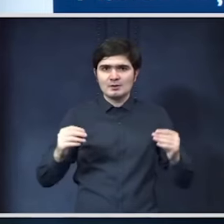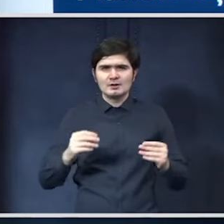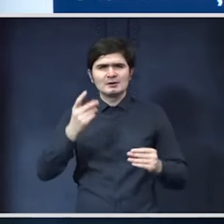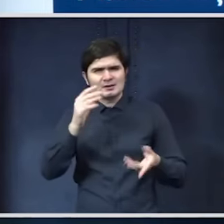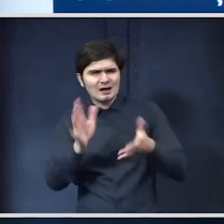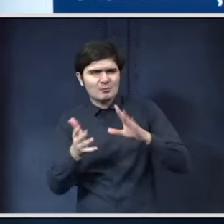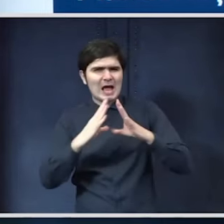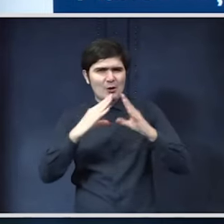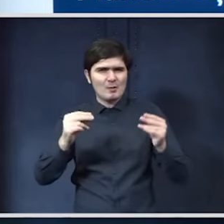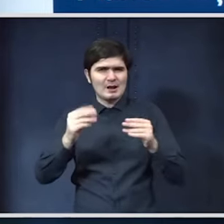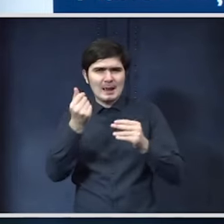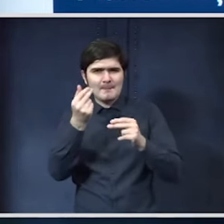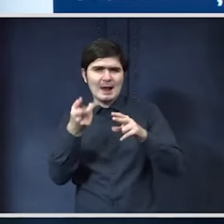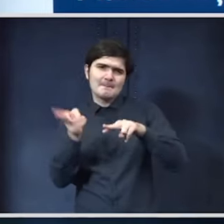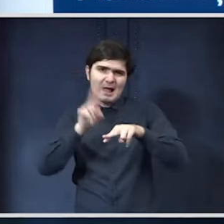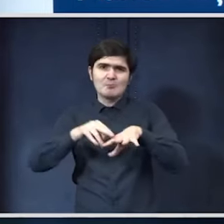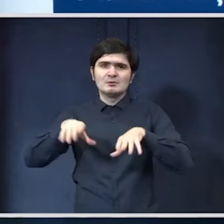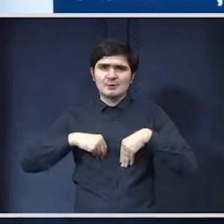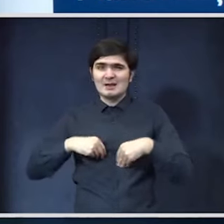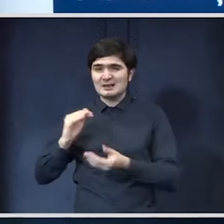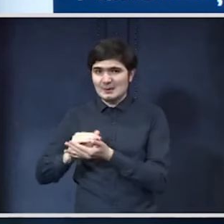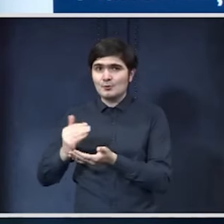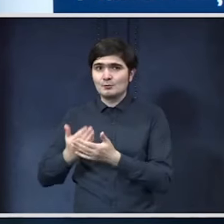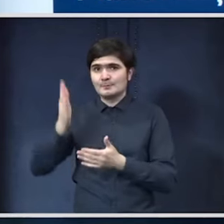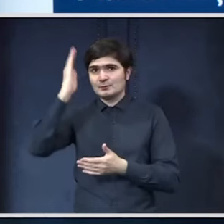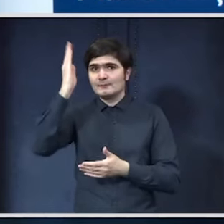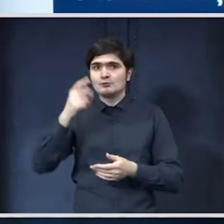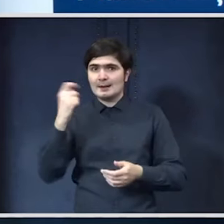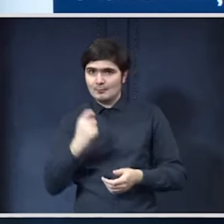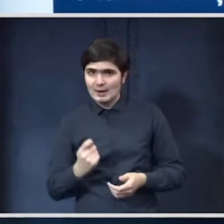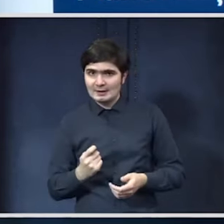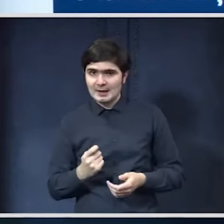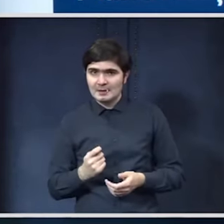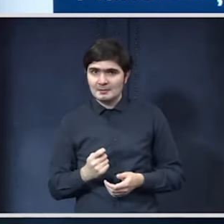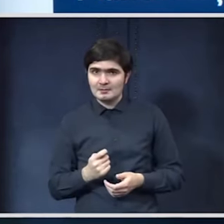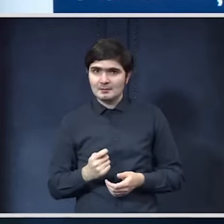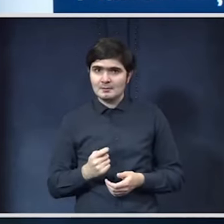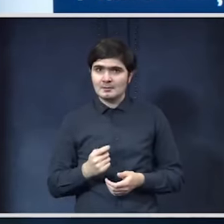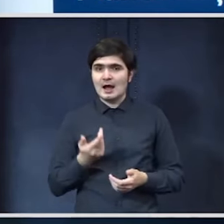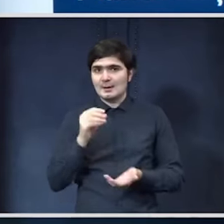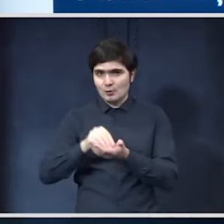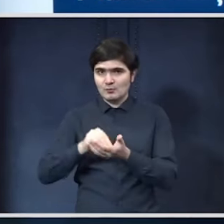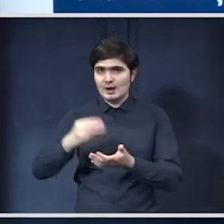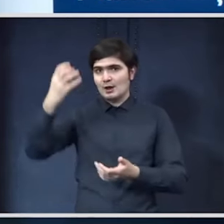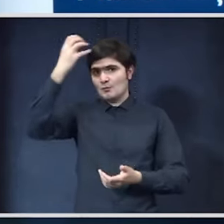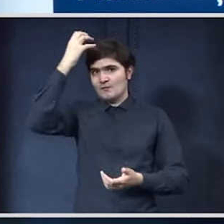să România spunească mai mulți bani din împrumuturi pentru vizioarele proiecte depuse de guvernul de la București?